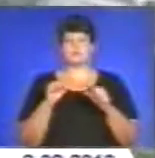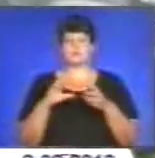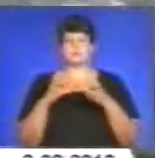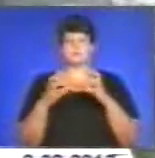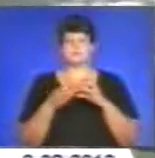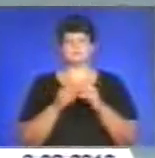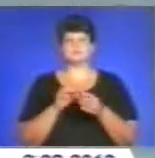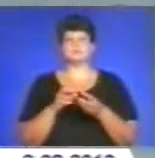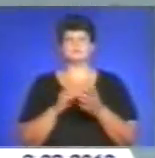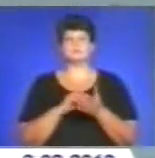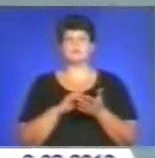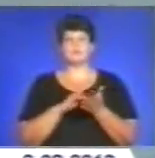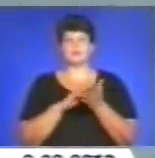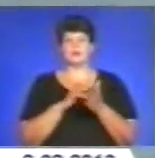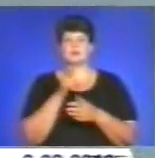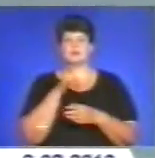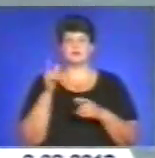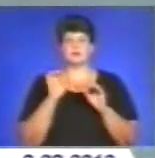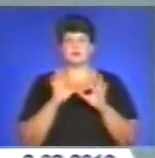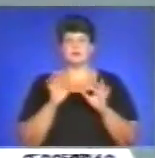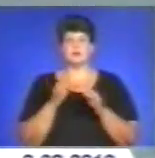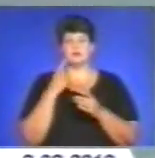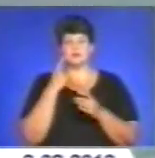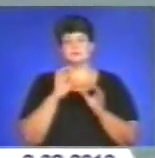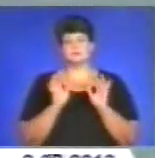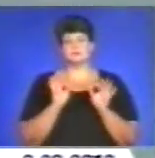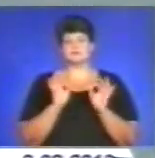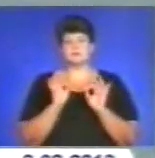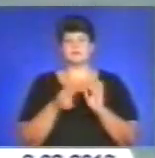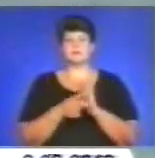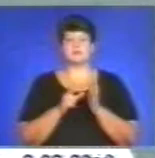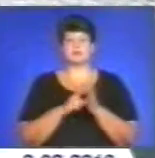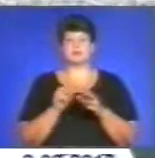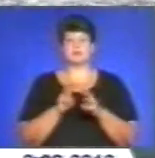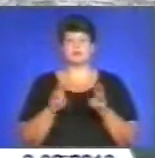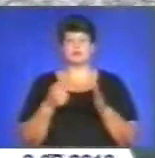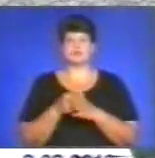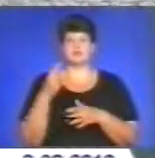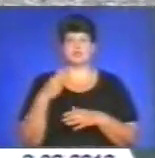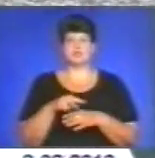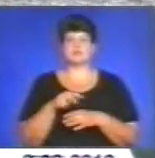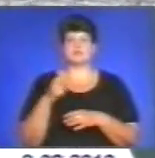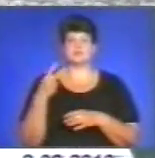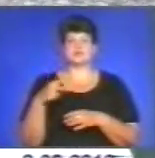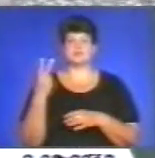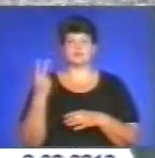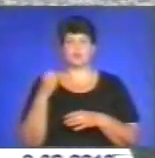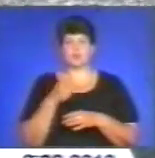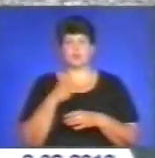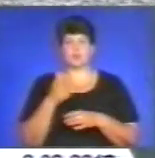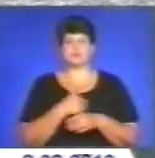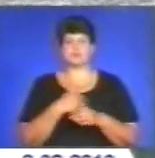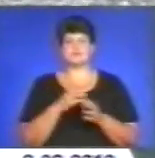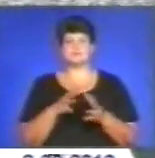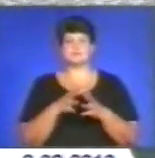туристичного сезону. Розповідають, показники задовільні. Втім, Кабінет міністрів до 2022 року планує збільшити їх до 50